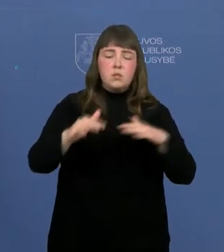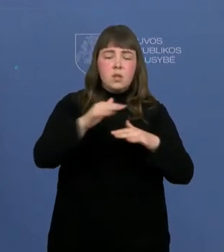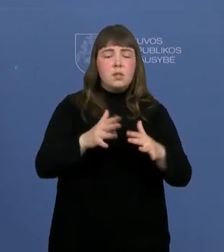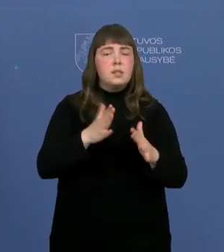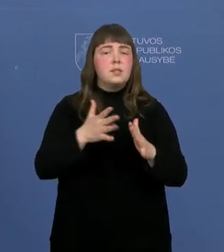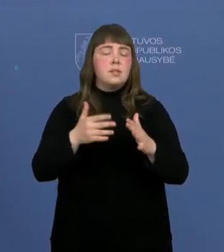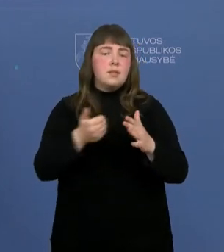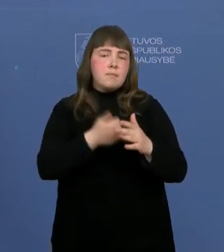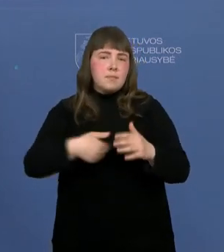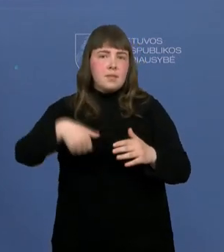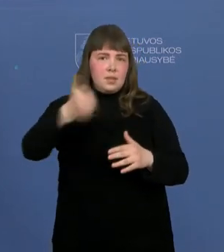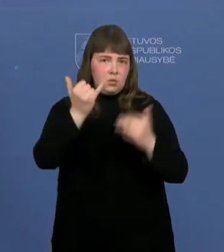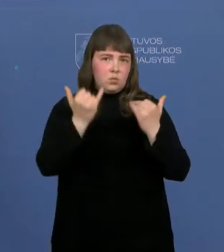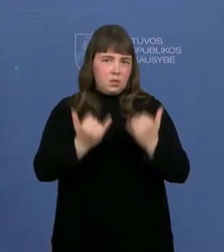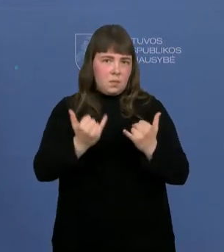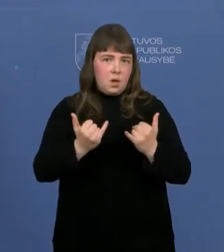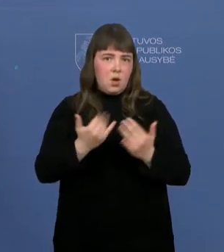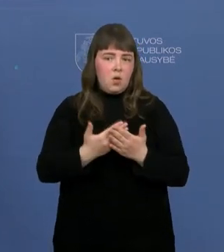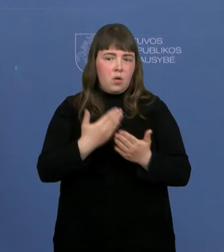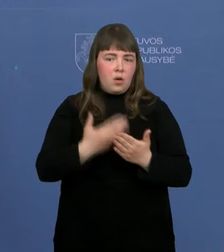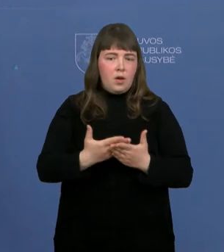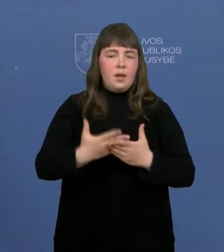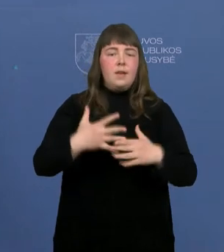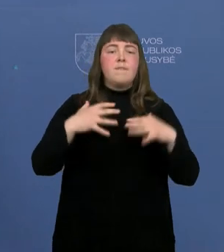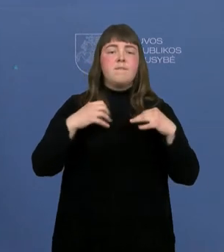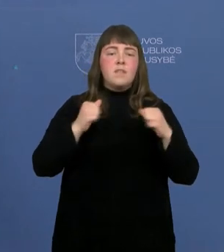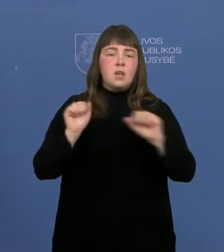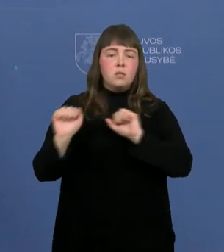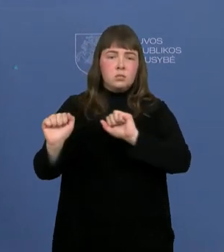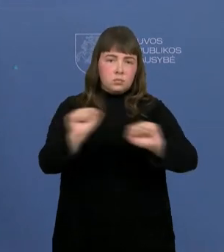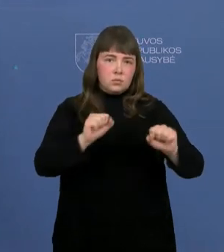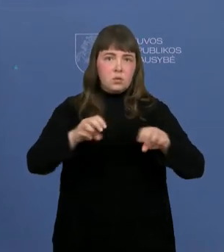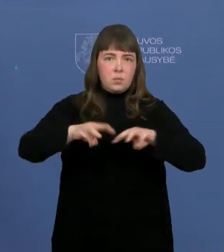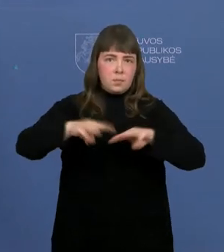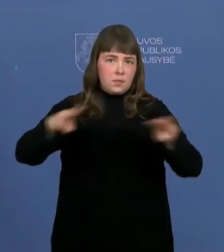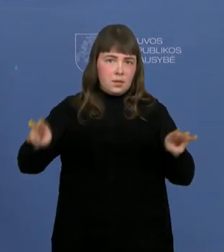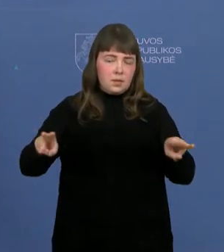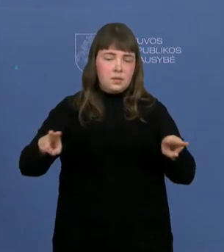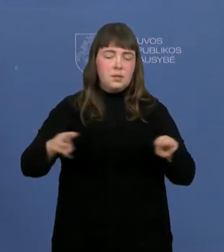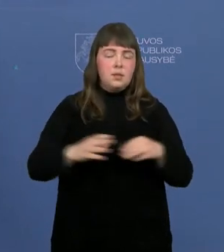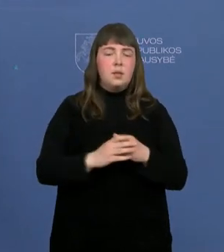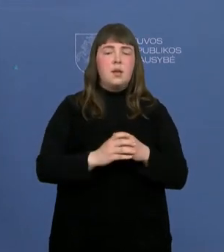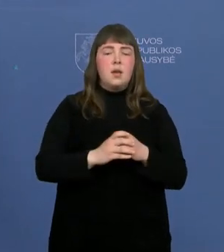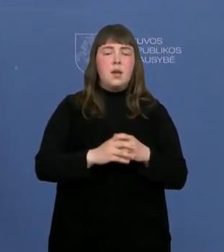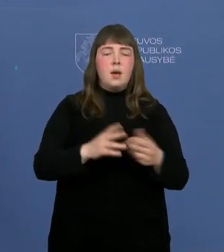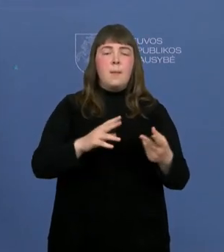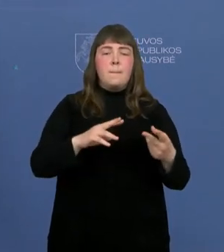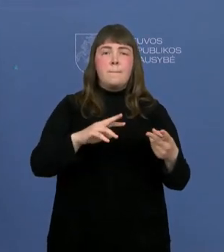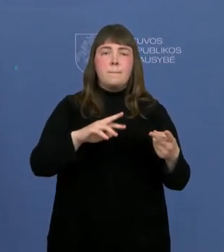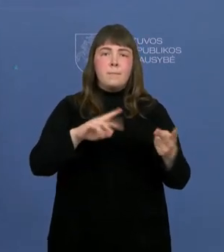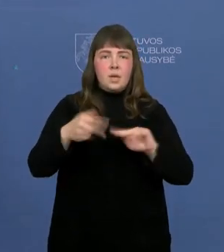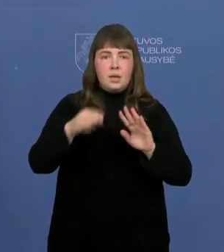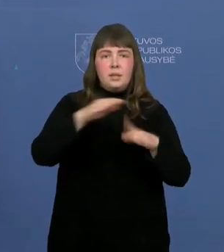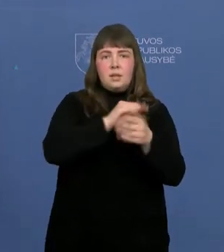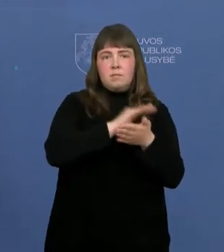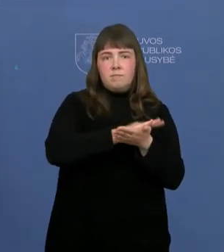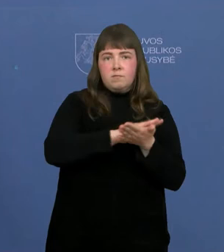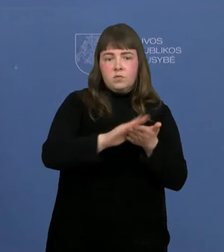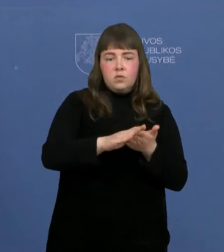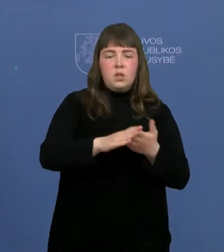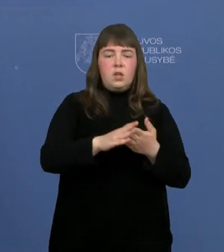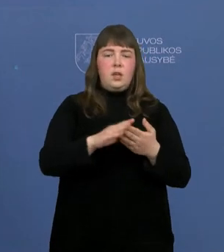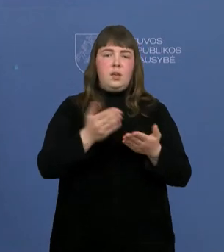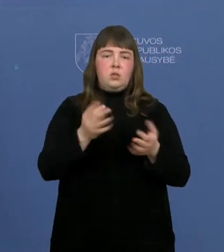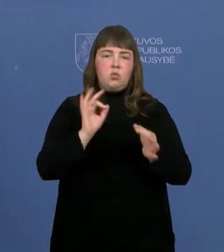šiuo metu, kadangi Sveikatos apsaugos ministras pakeitė hygienos normų reikalavimą ir mes kartu čia mūsų